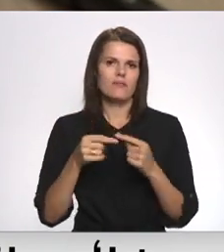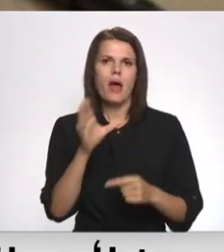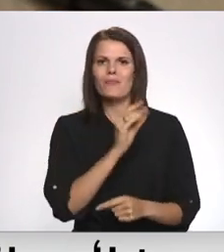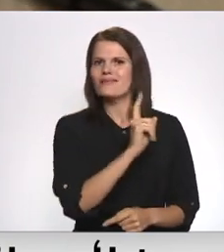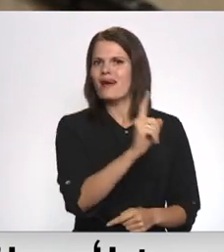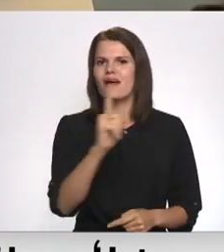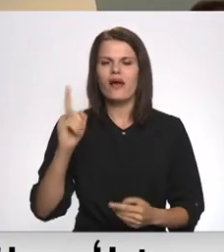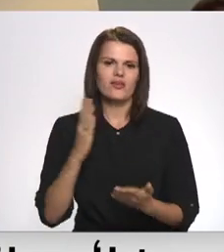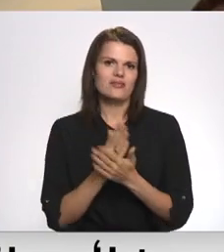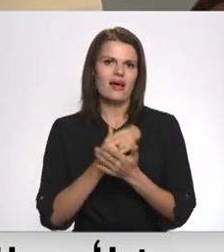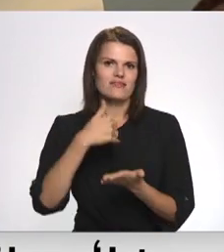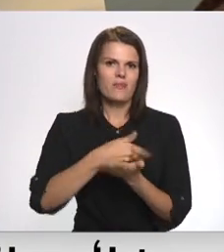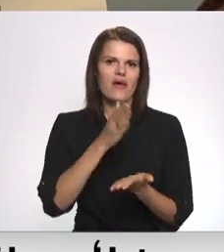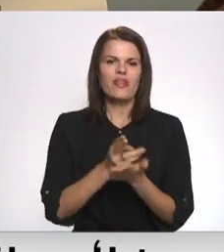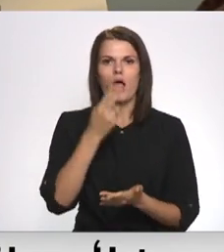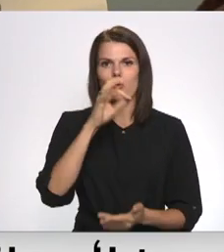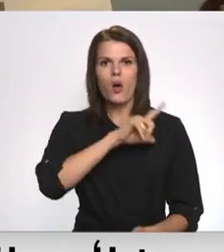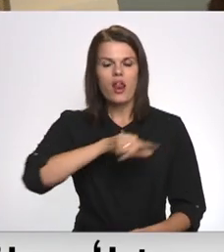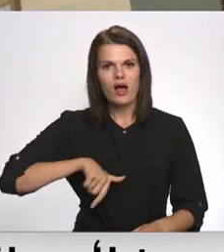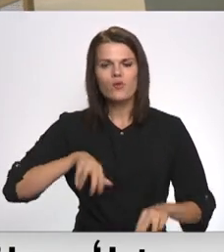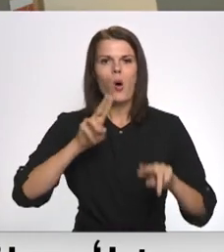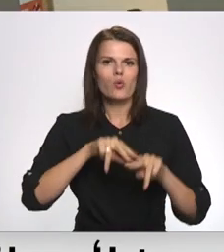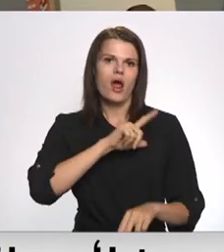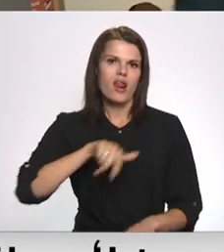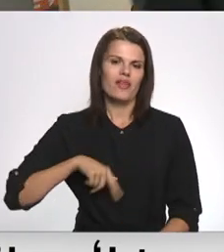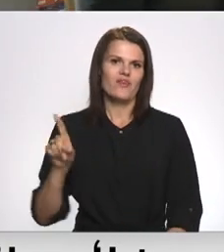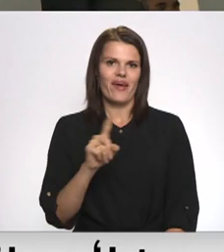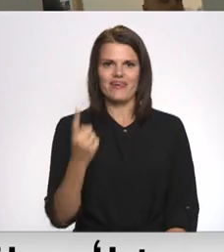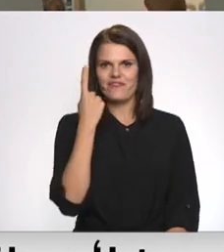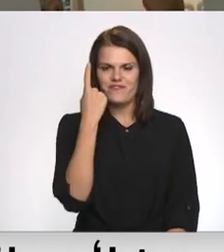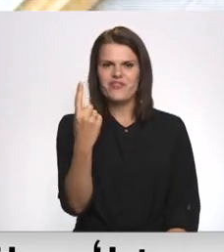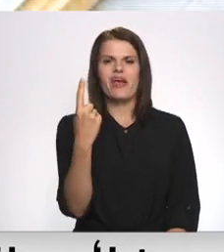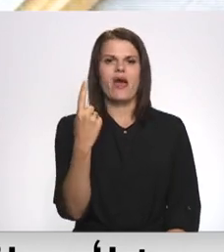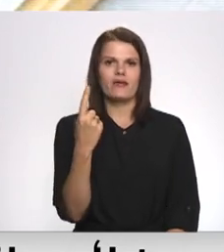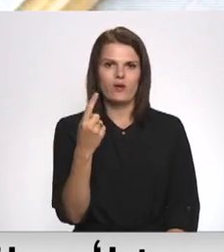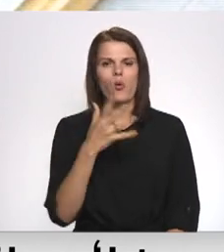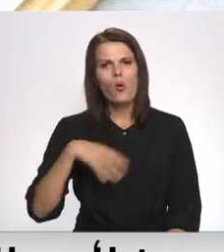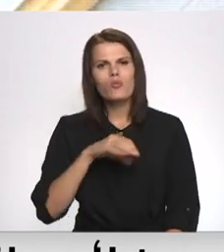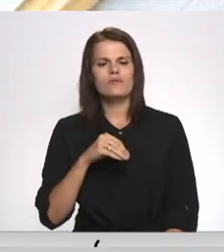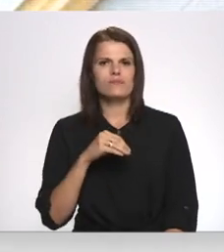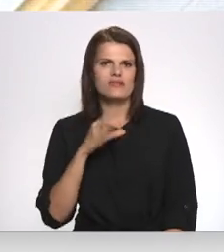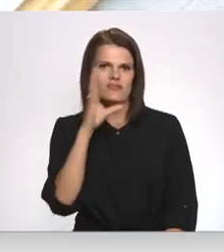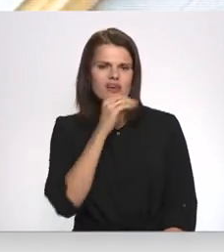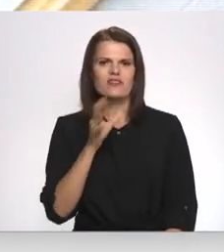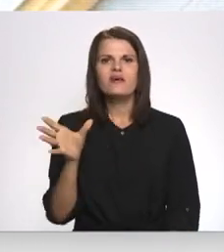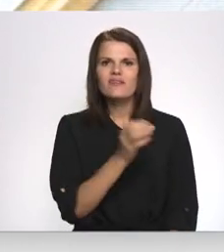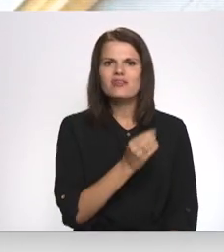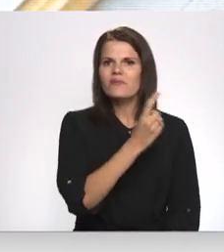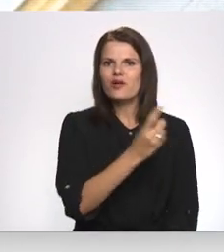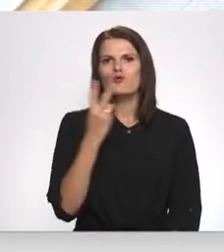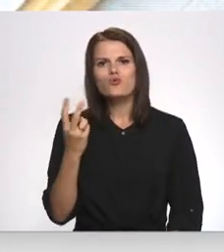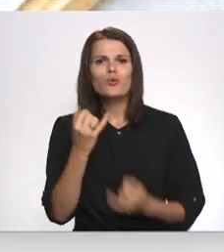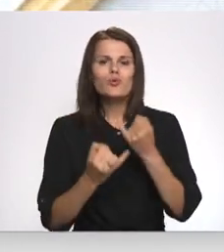esam daļa no Latvijas, un Latvija mums ir viena. Un mums ir kaut kā jāspēja visiem vienam otru